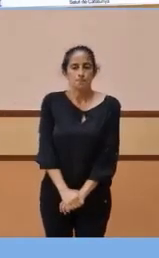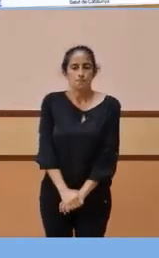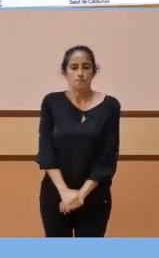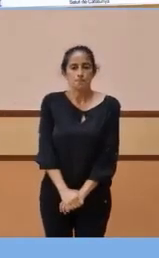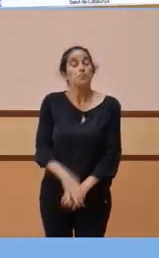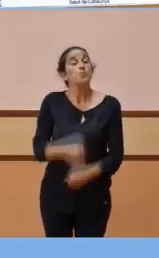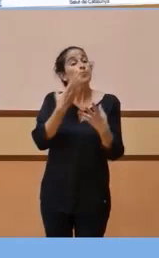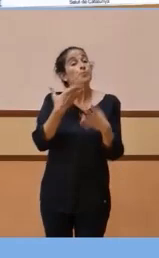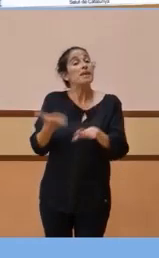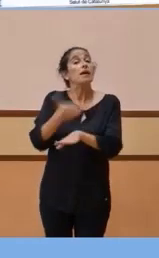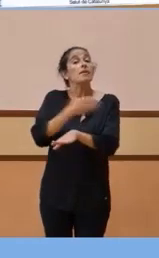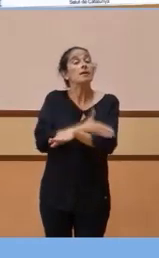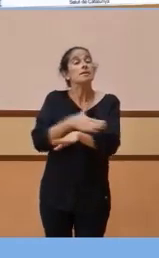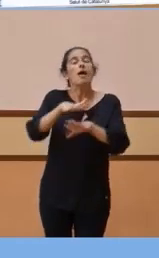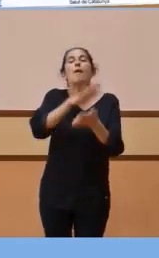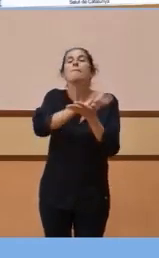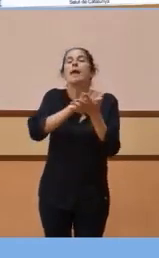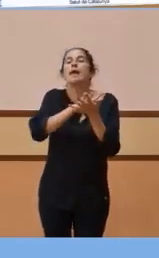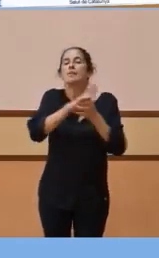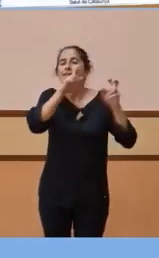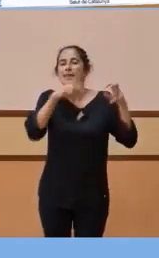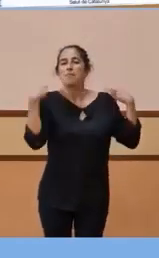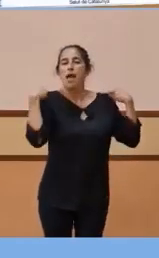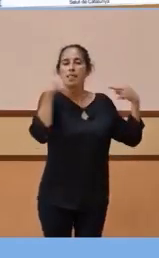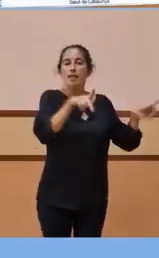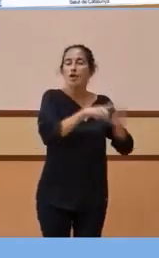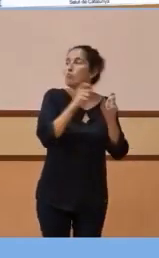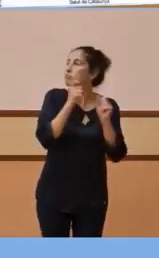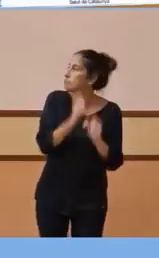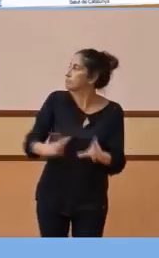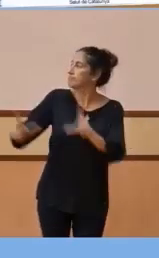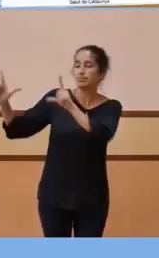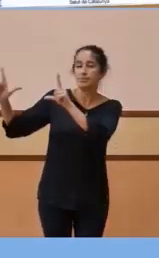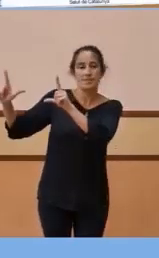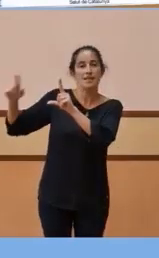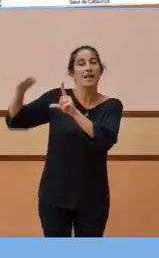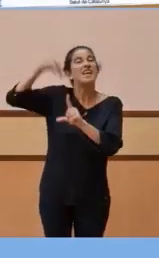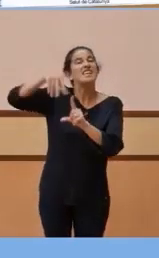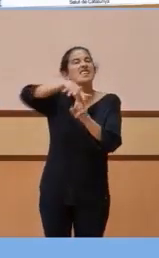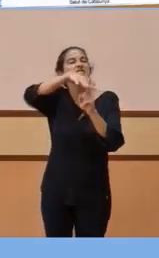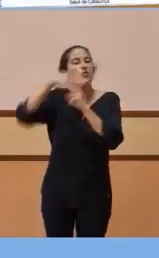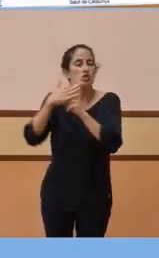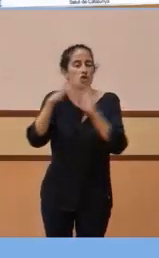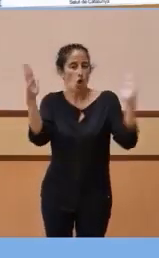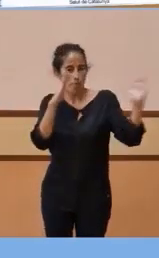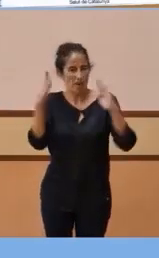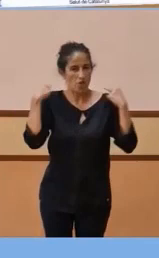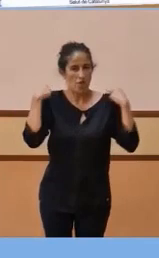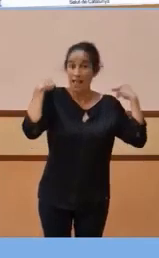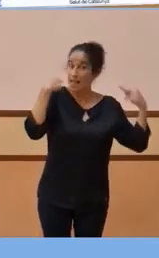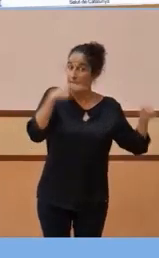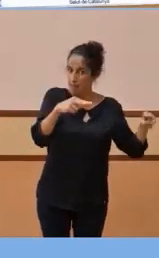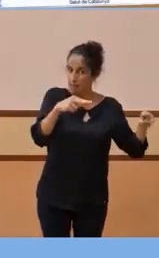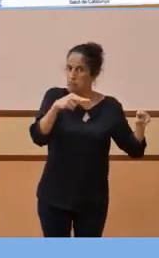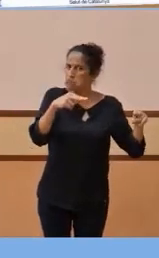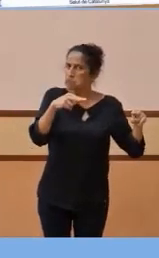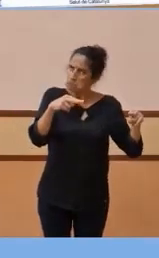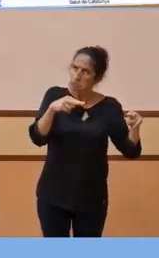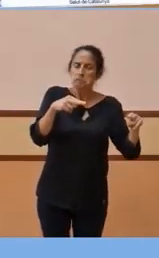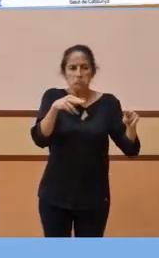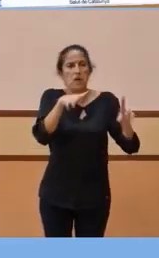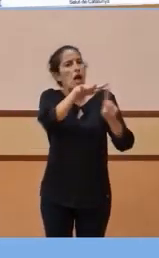Els hi parlava abans de Lleida, i aquesta és una mica la fotografia del que ha passat a Lleida durant aquest període, que Lleida ha experimentat una situació